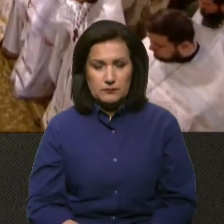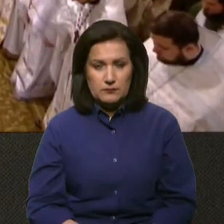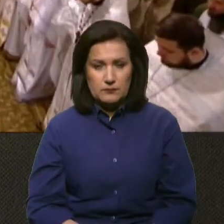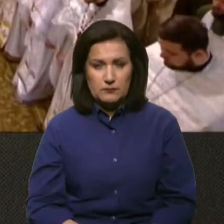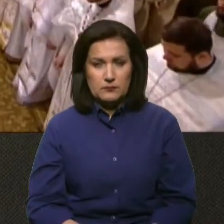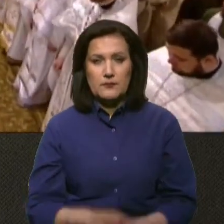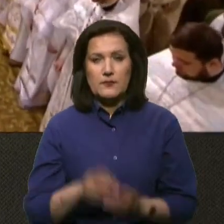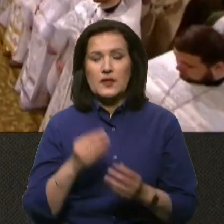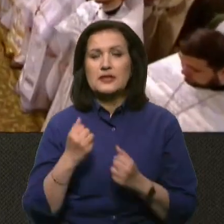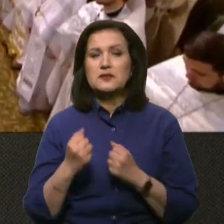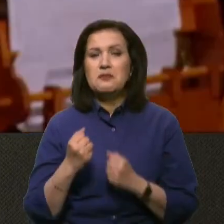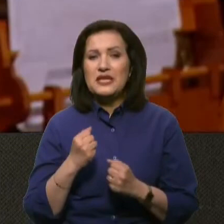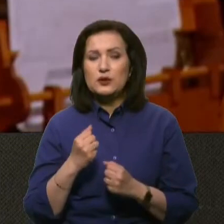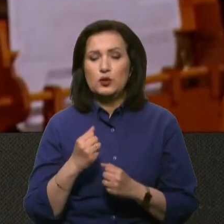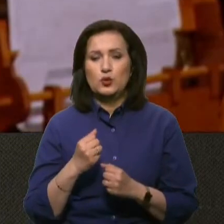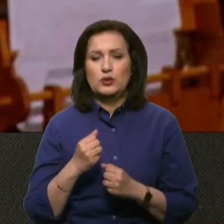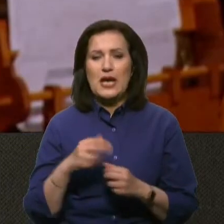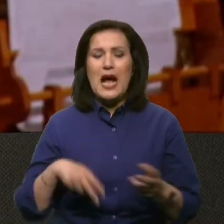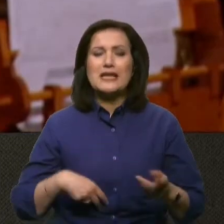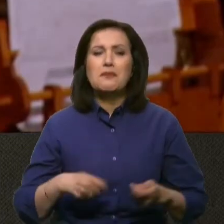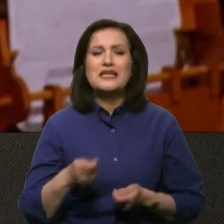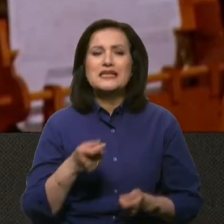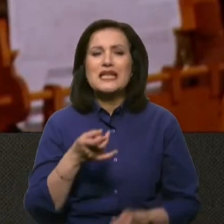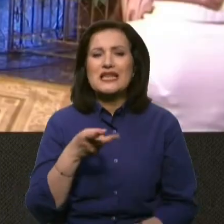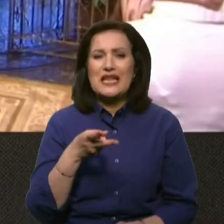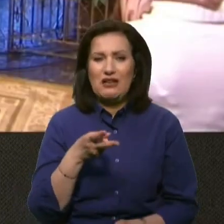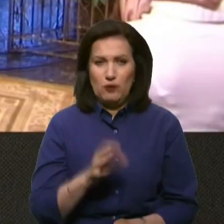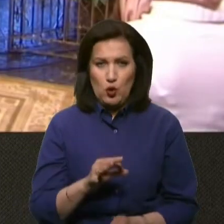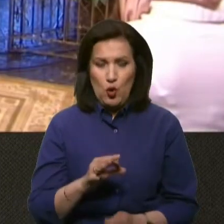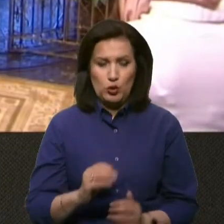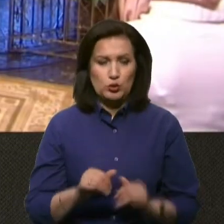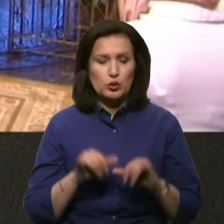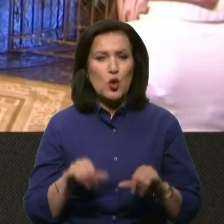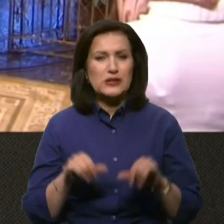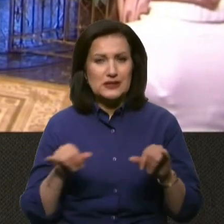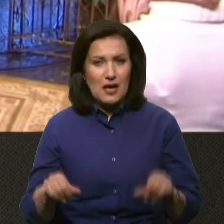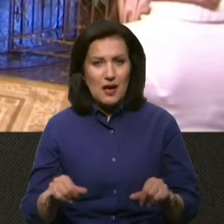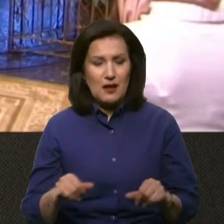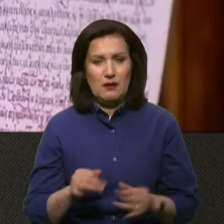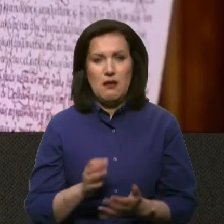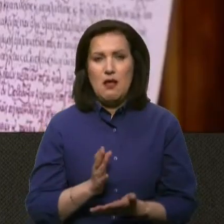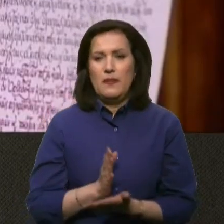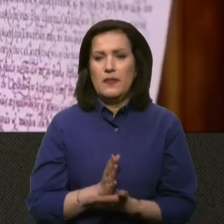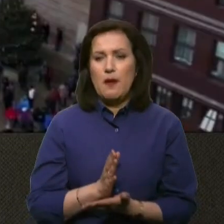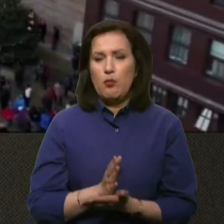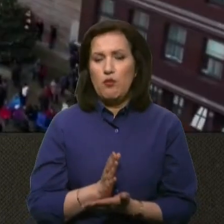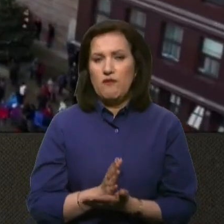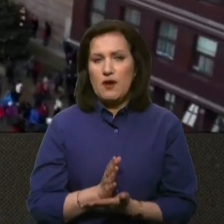Вона зміцнюється структурно-адміністративно, вона зростає, вона набуває